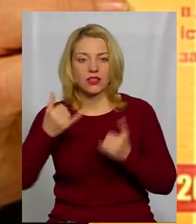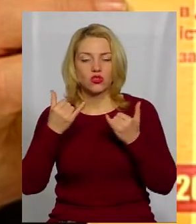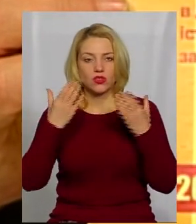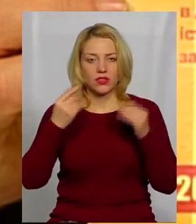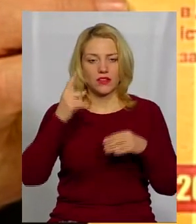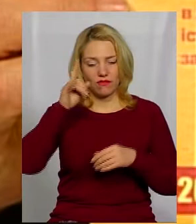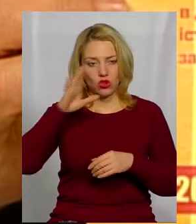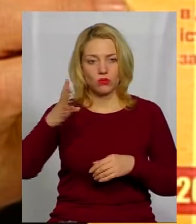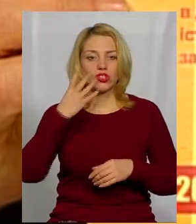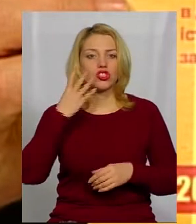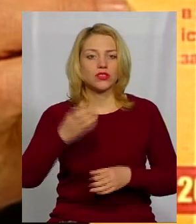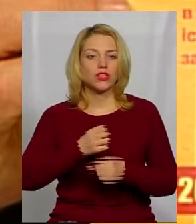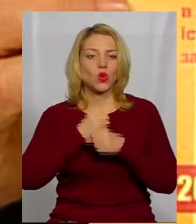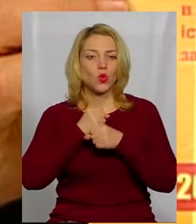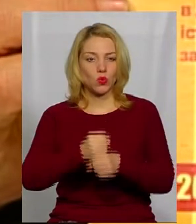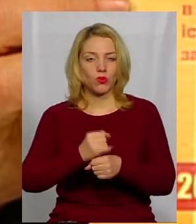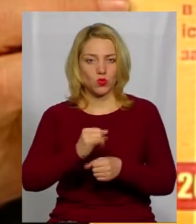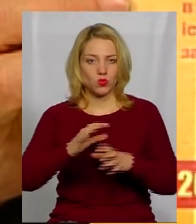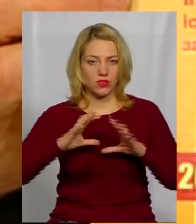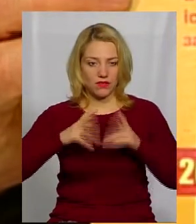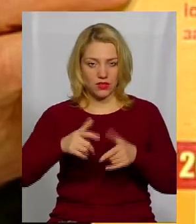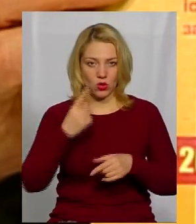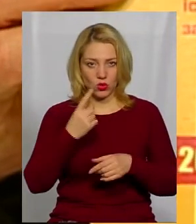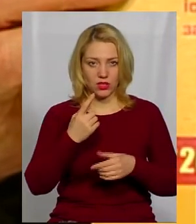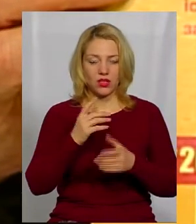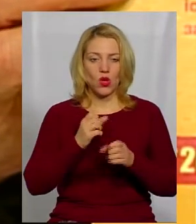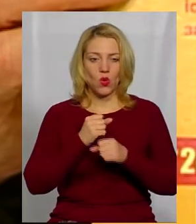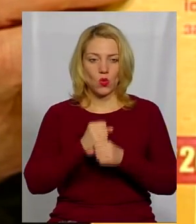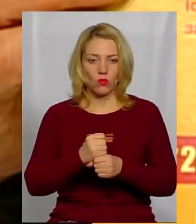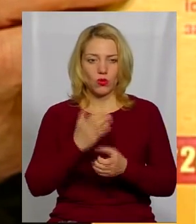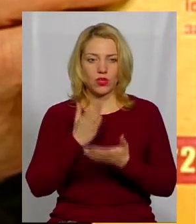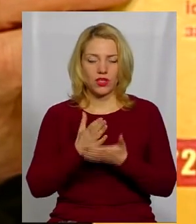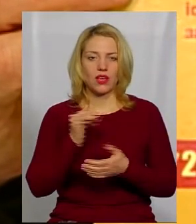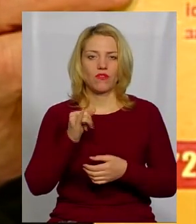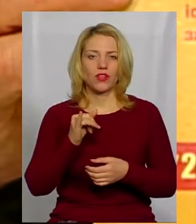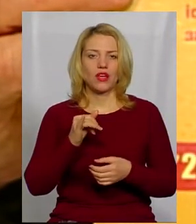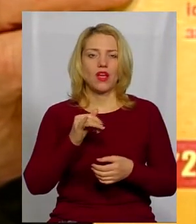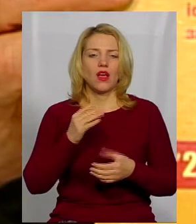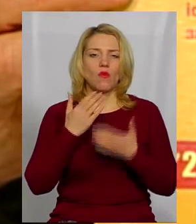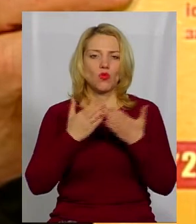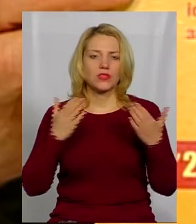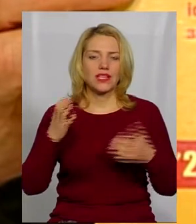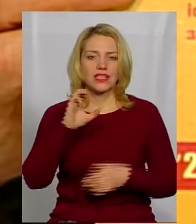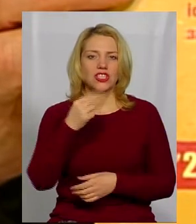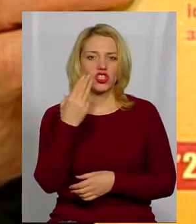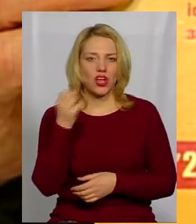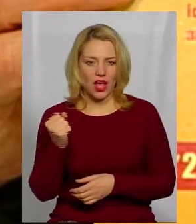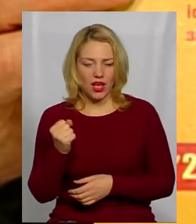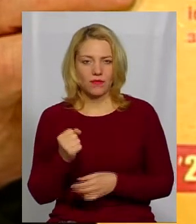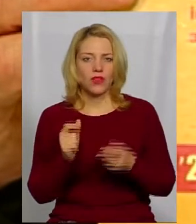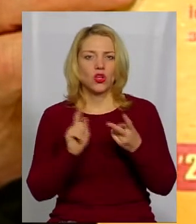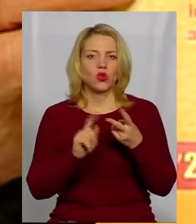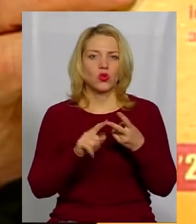чотири таких кубки в світі. Один кубок знаходиться в музеї «Склав» в США, один знаходиться в